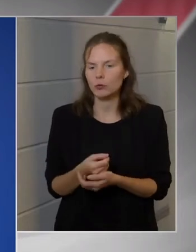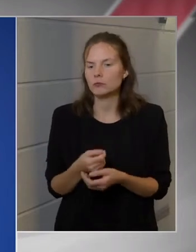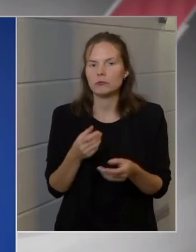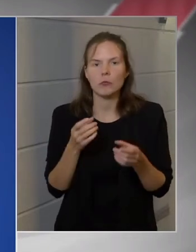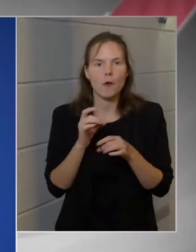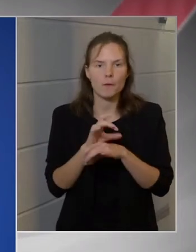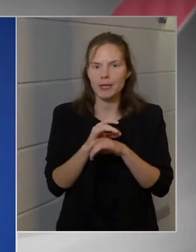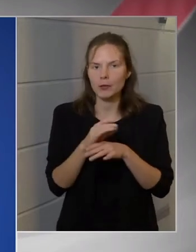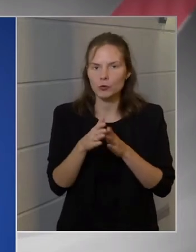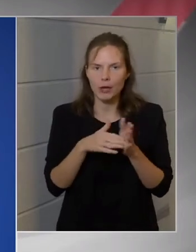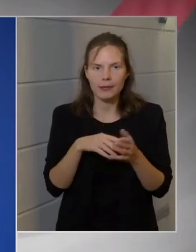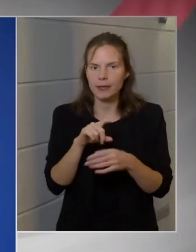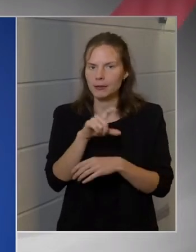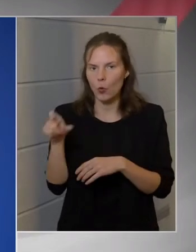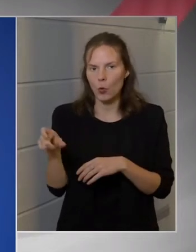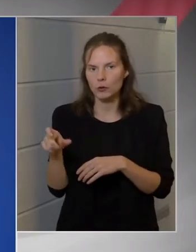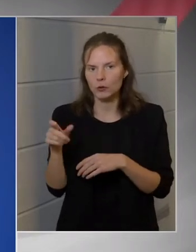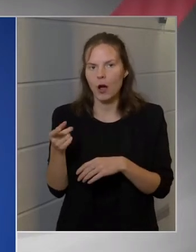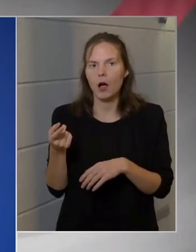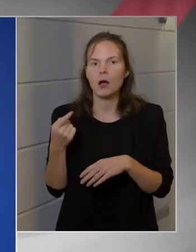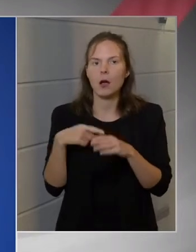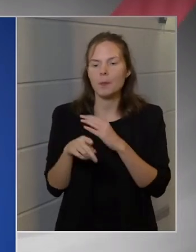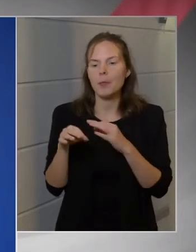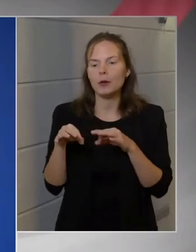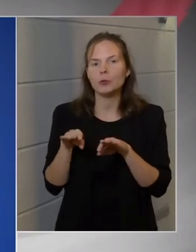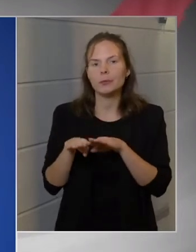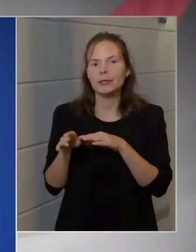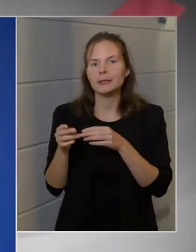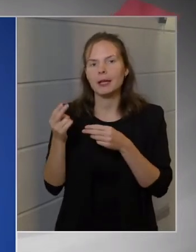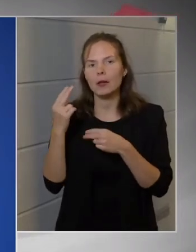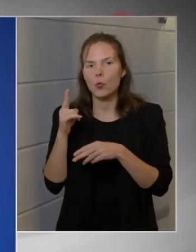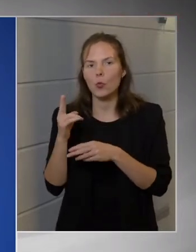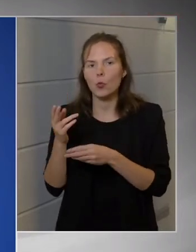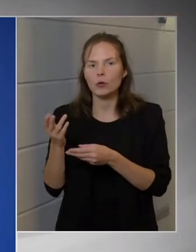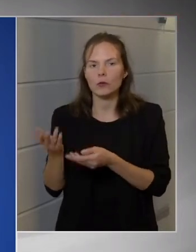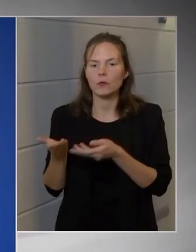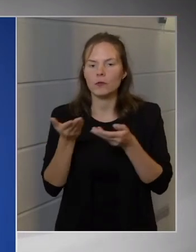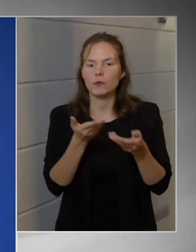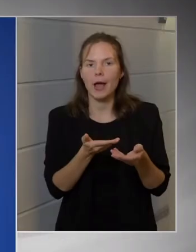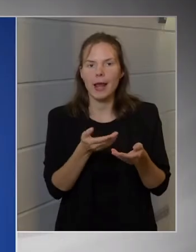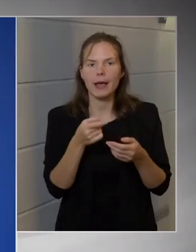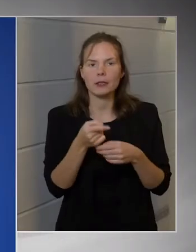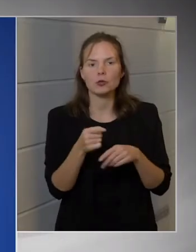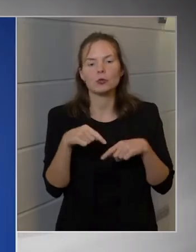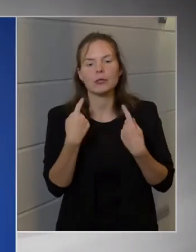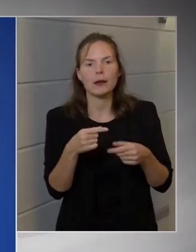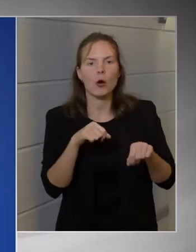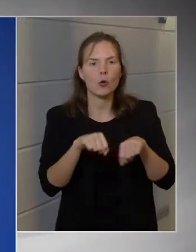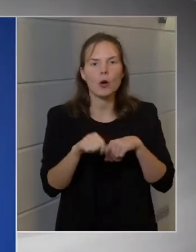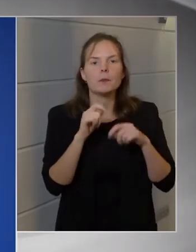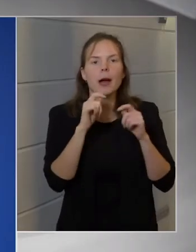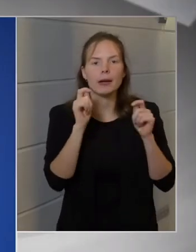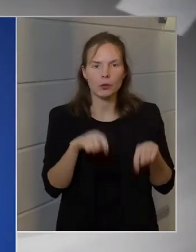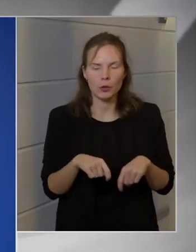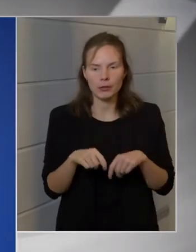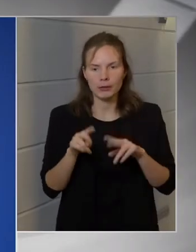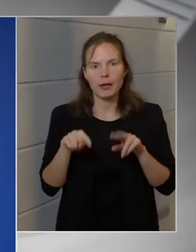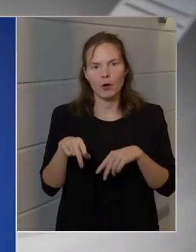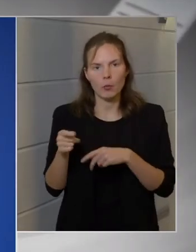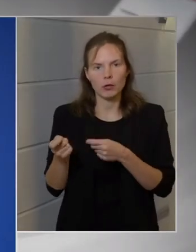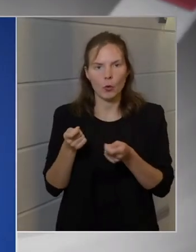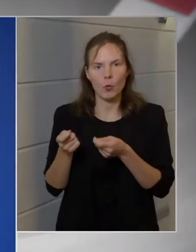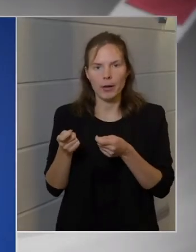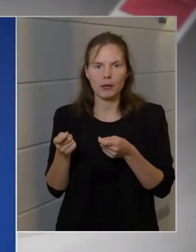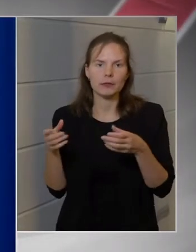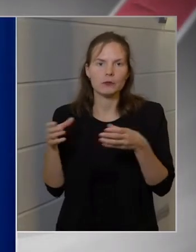tehát a belügyminiszter az, aki a kormányul is ezeket előterjeszti, és a kormány ezt követően dönt róla, de az operatív törzs valóban ezzel a szakmai